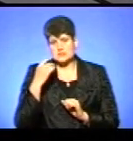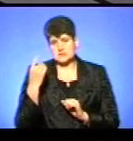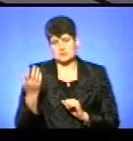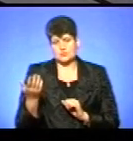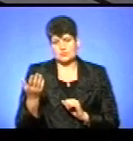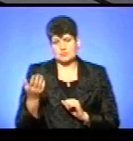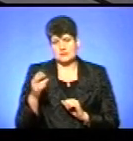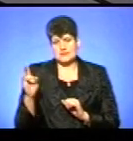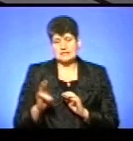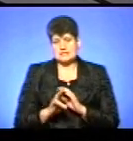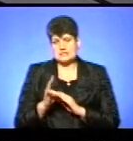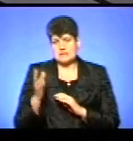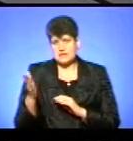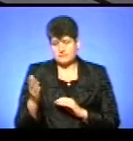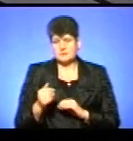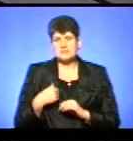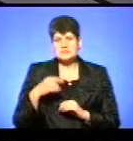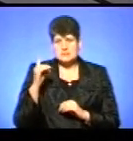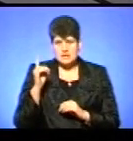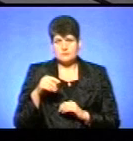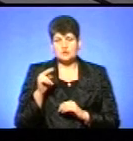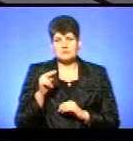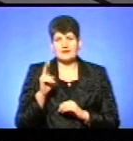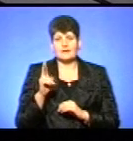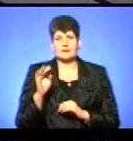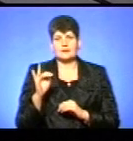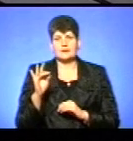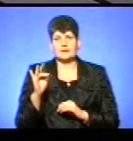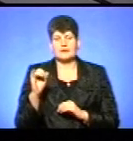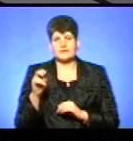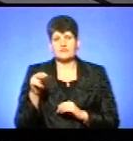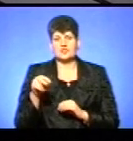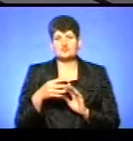російської церкви. Ми знаємо, що патріарх Кіріл з 2009